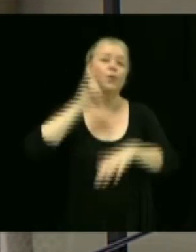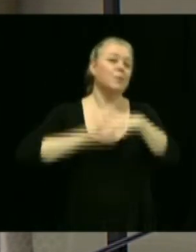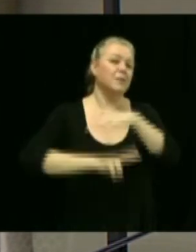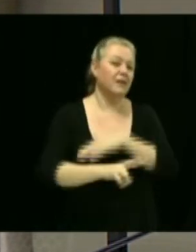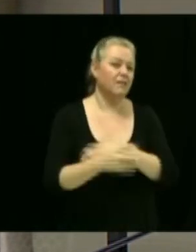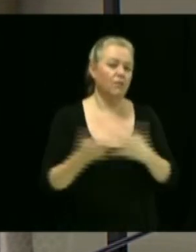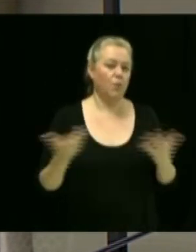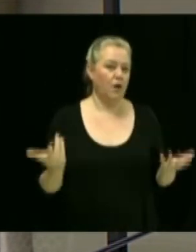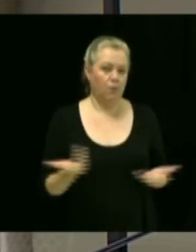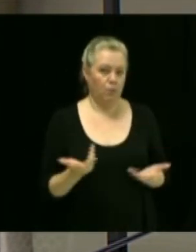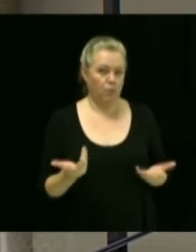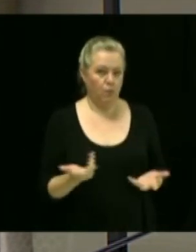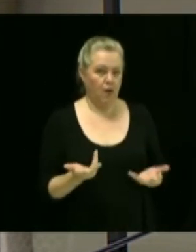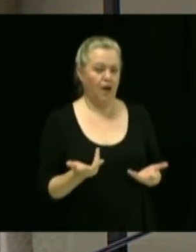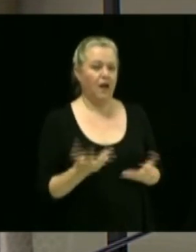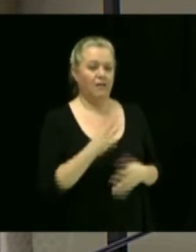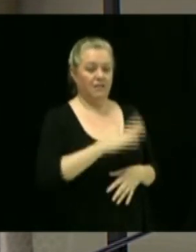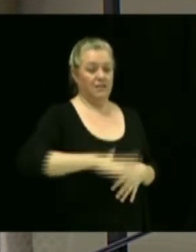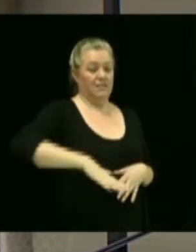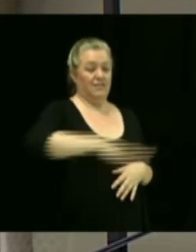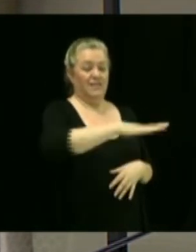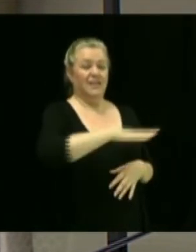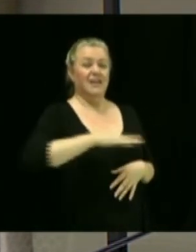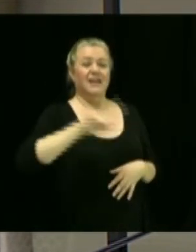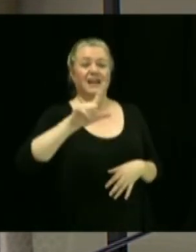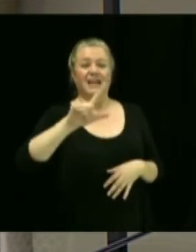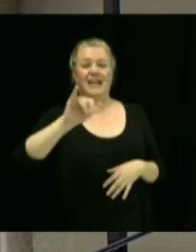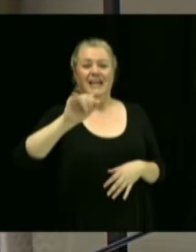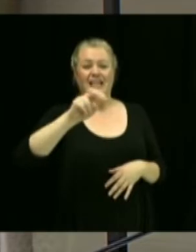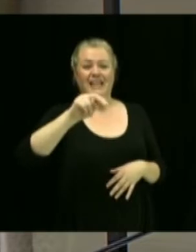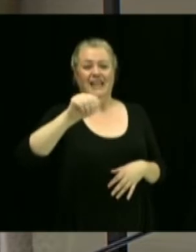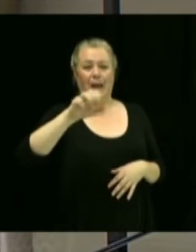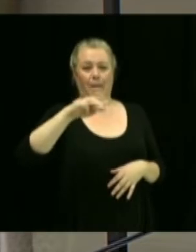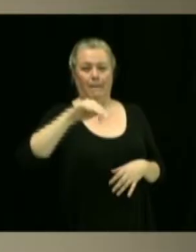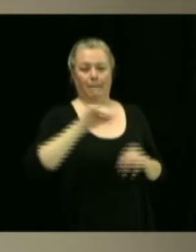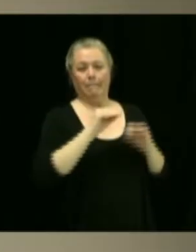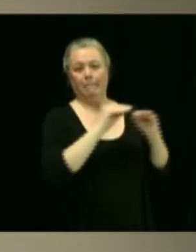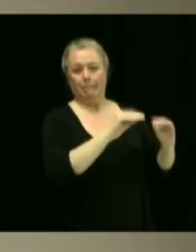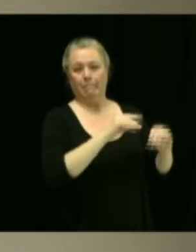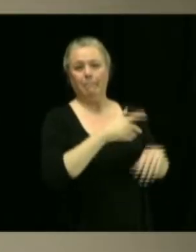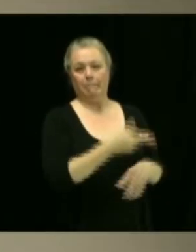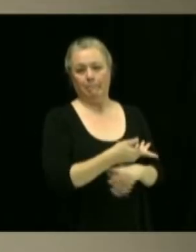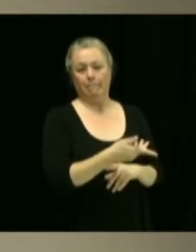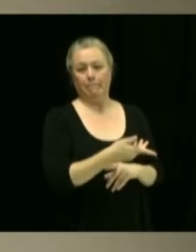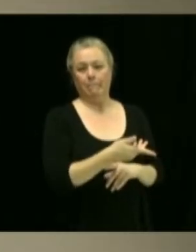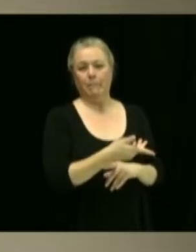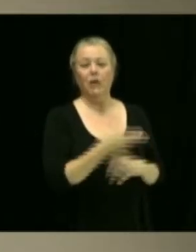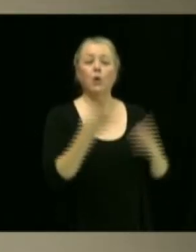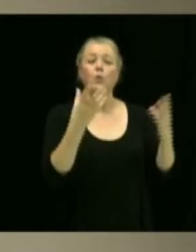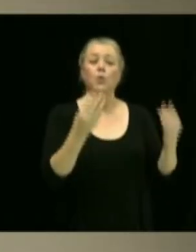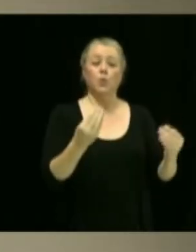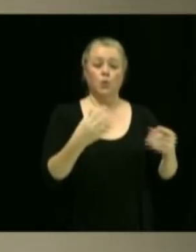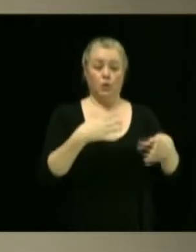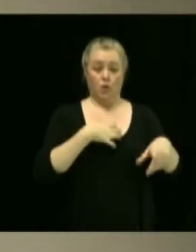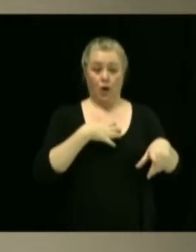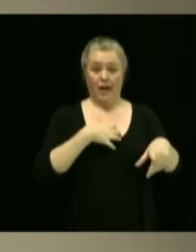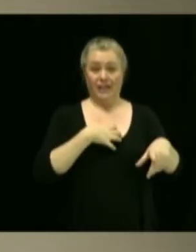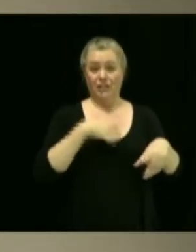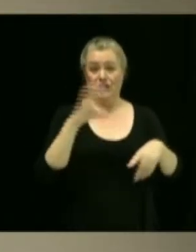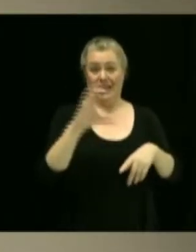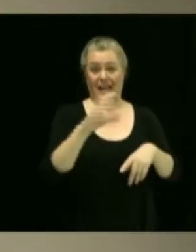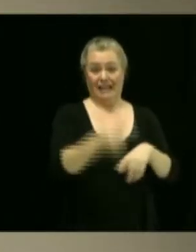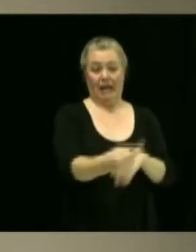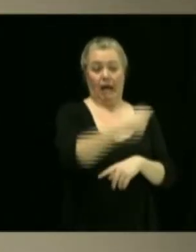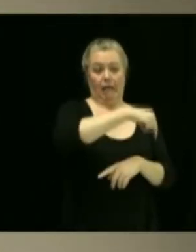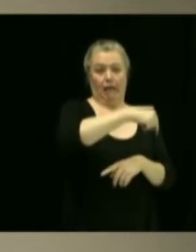l'élevage dans le secteur de l'INAM, situé derrière le collège Claretin. Je veux le sujet, me fait plaisir, M. le maire, je